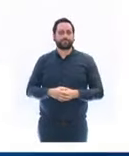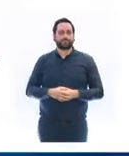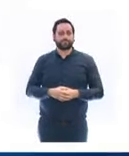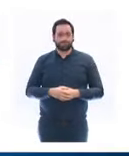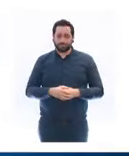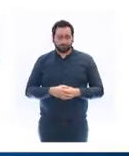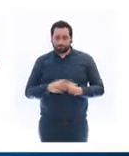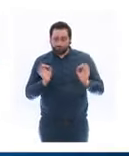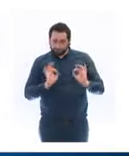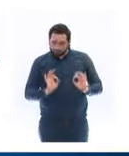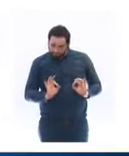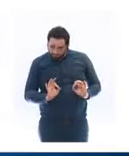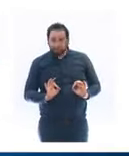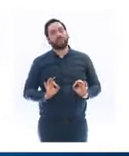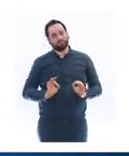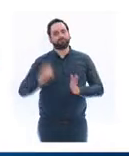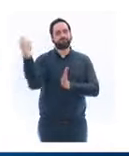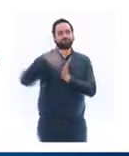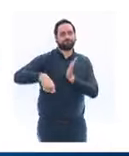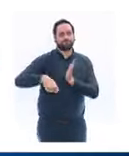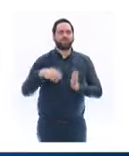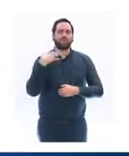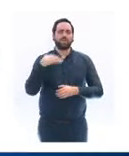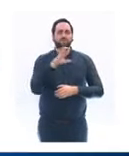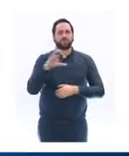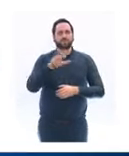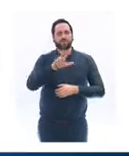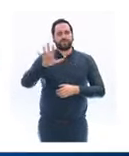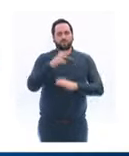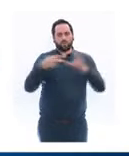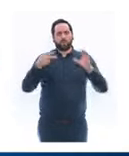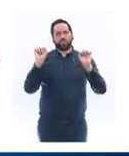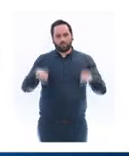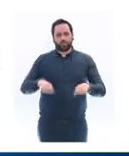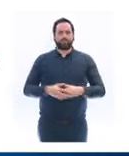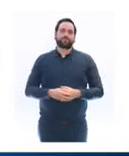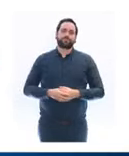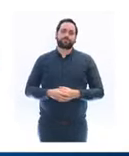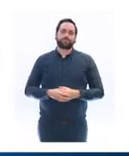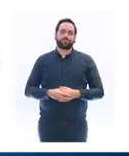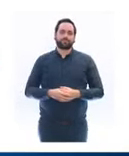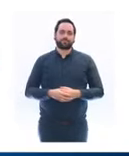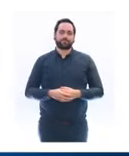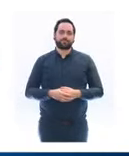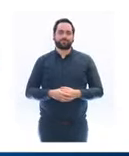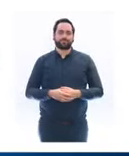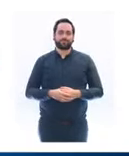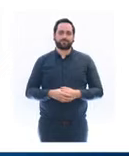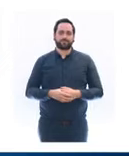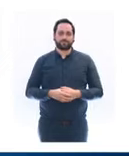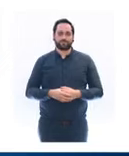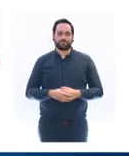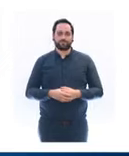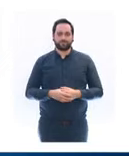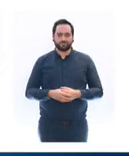sera appliquée en cas de non-respect du confinement et si vous ne pouvez pas présenter de justificatif